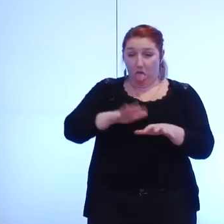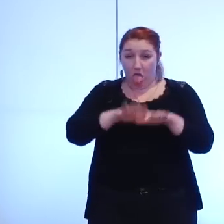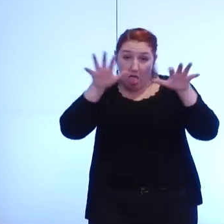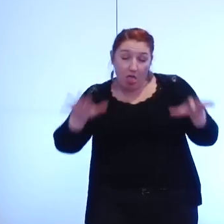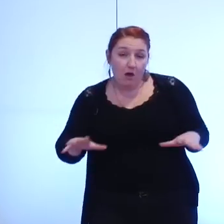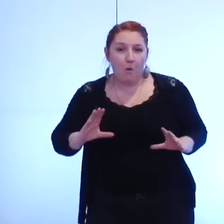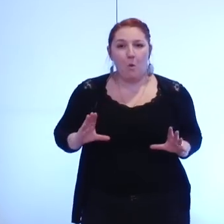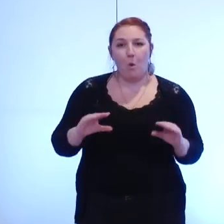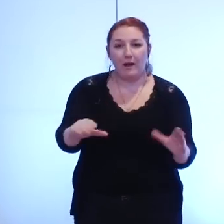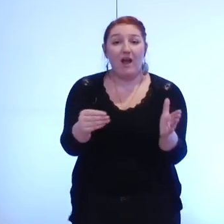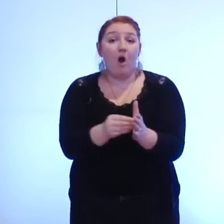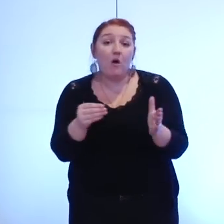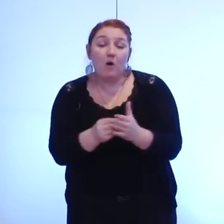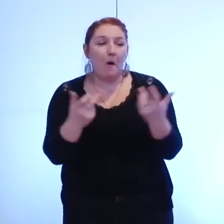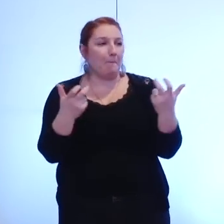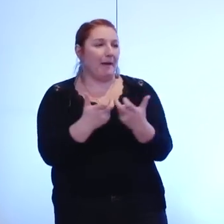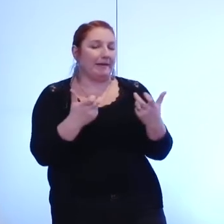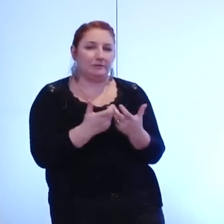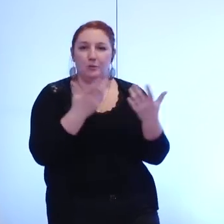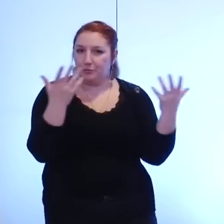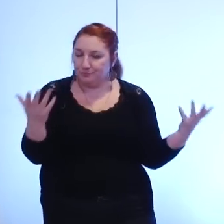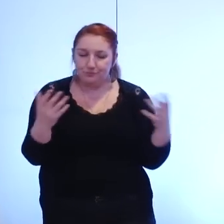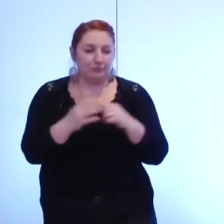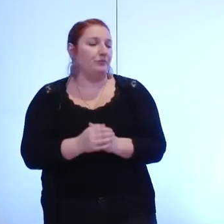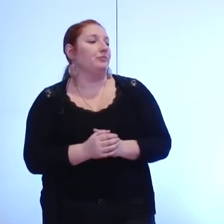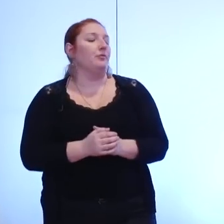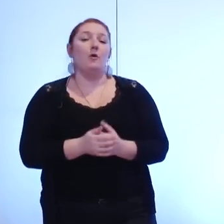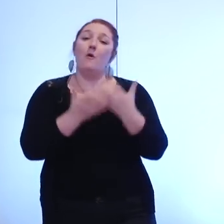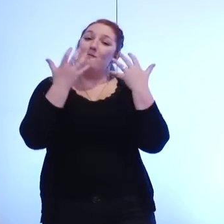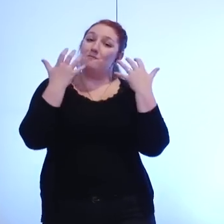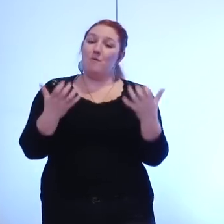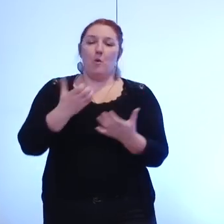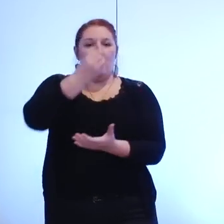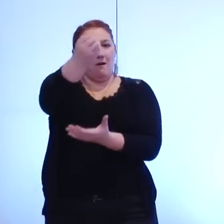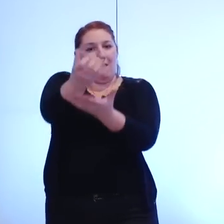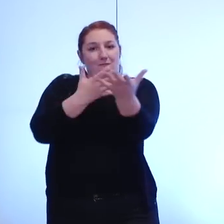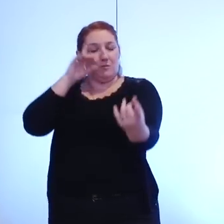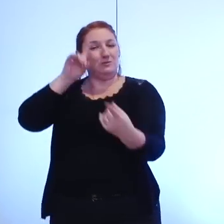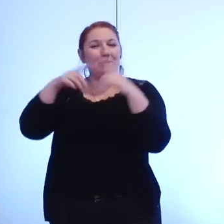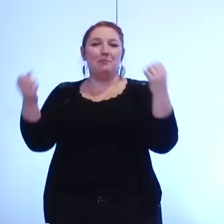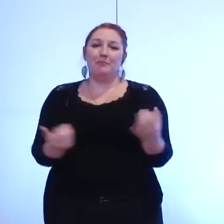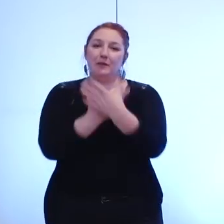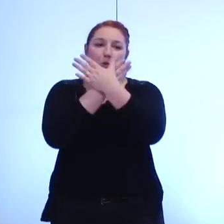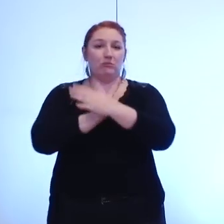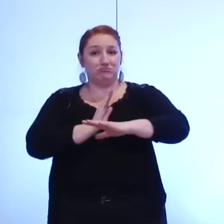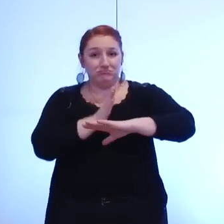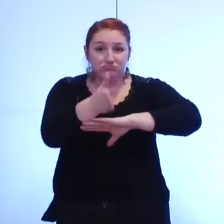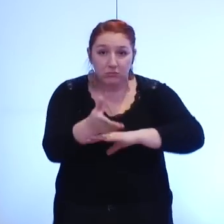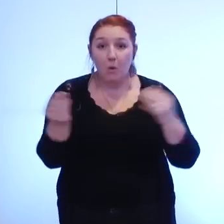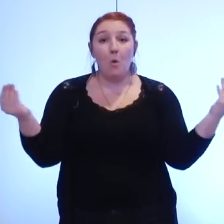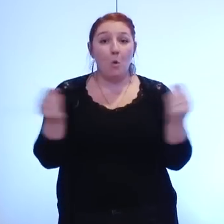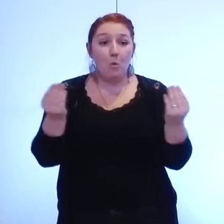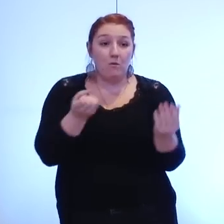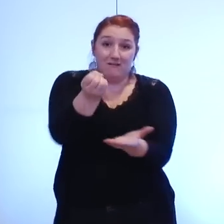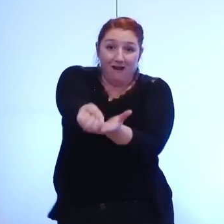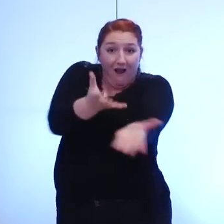exemple à qui va-t-on s'adresser pour avoir une information sur la métro comment sera assurée